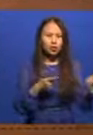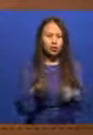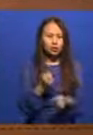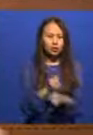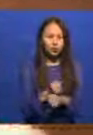жауға құстыда.